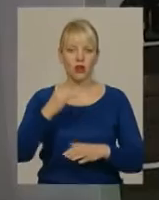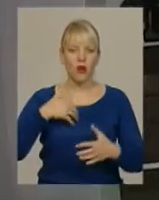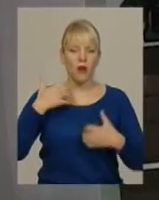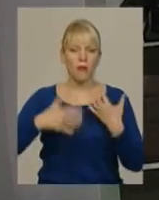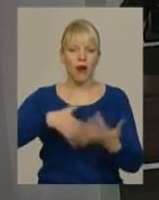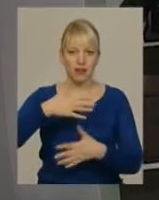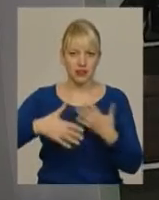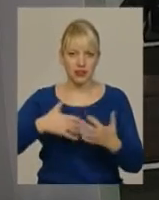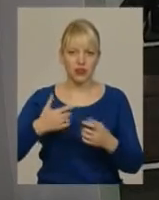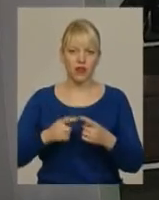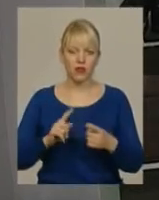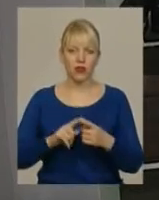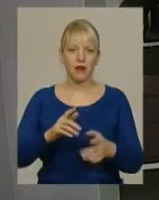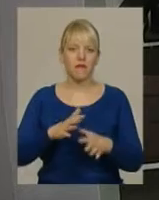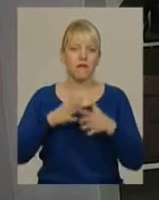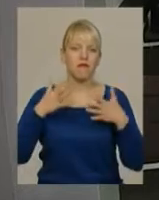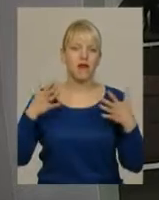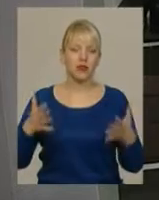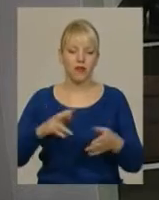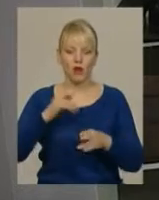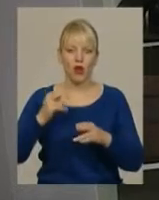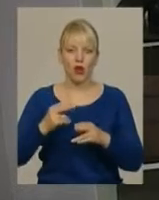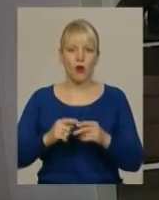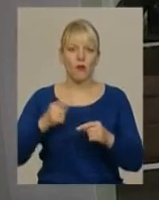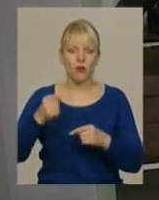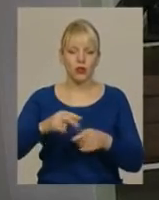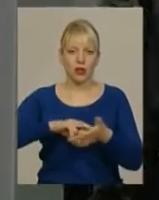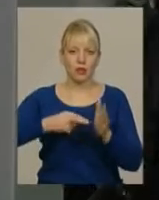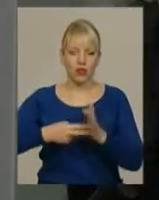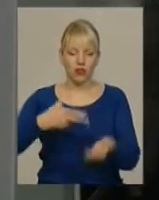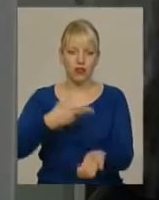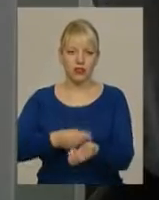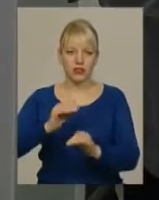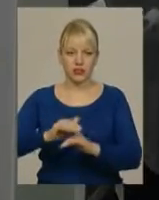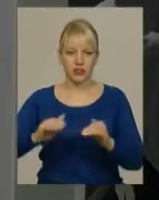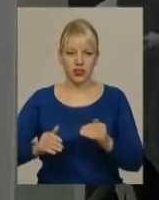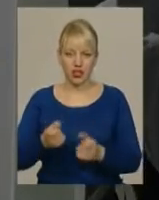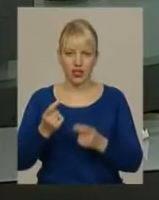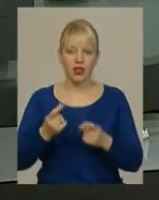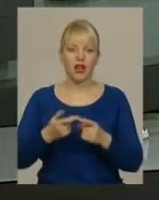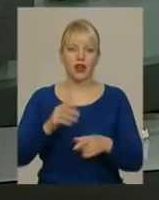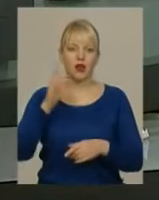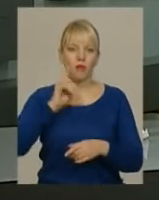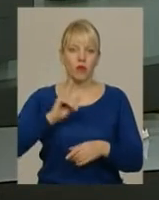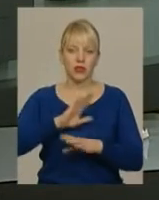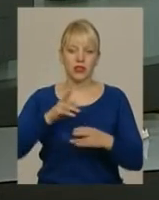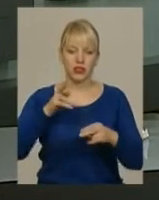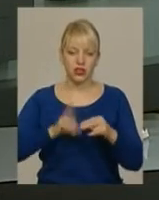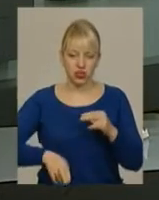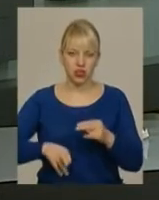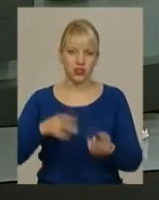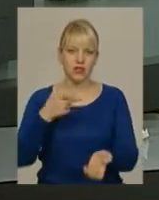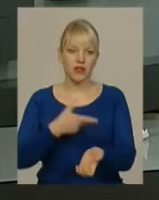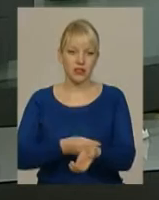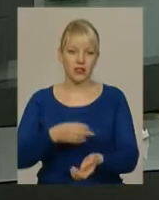спеціаліста, спричинила масову і позапланову вакцинацію дітей та дорослих, аж доки вакцина від кору не закінчилася, як от в обласному центрі.